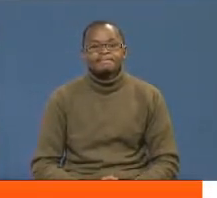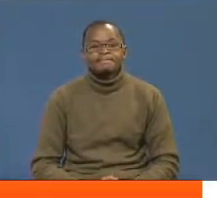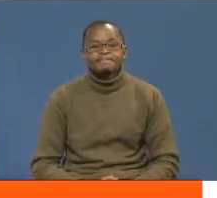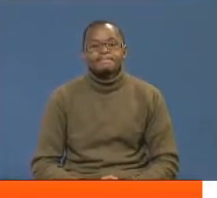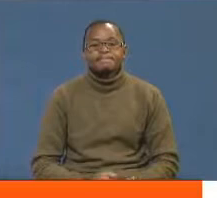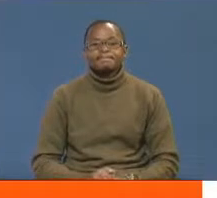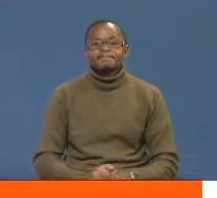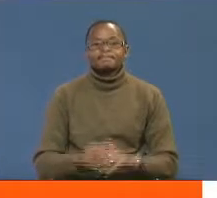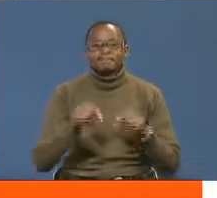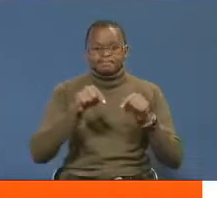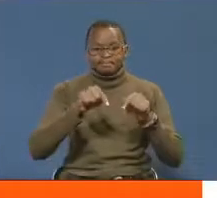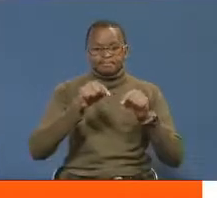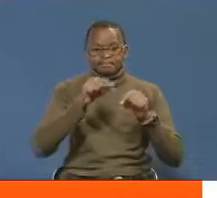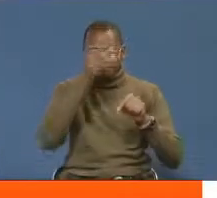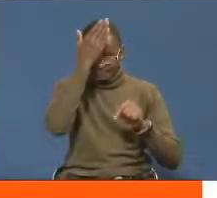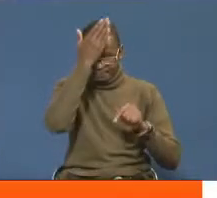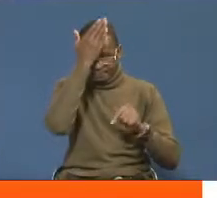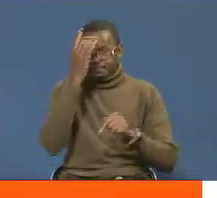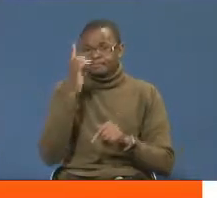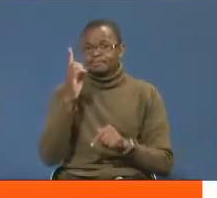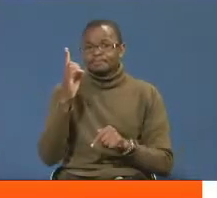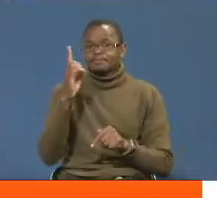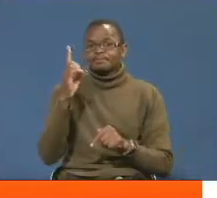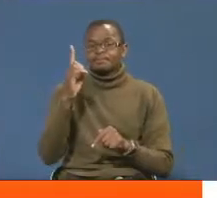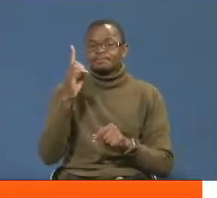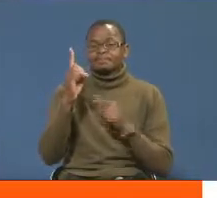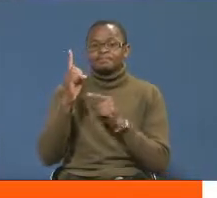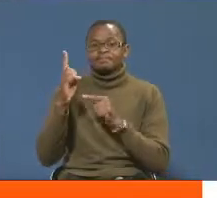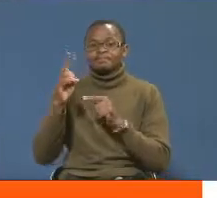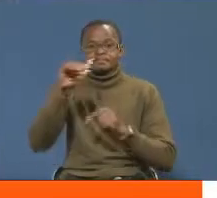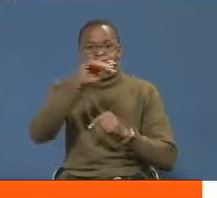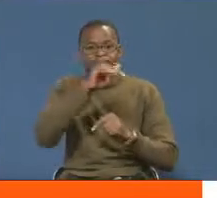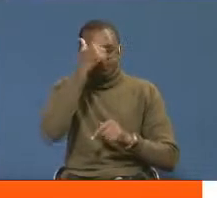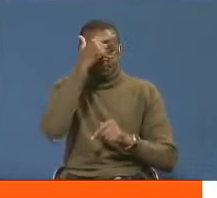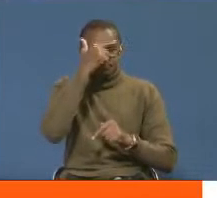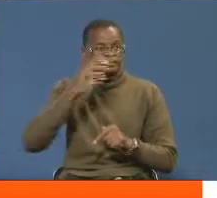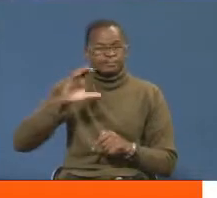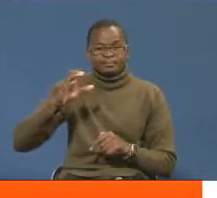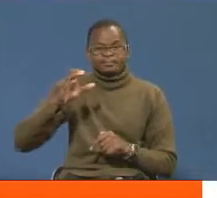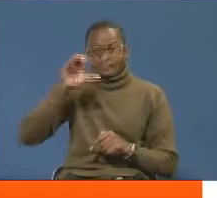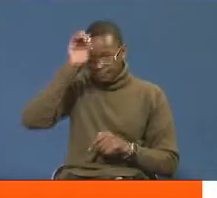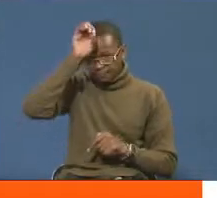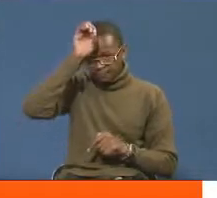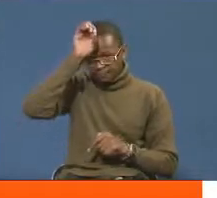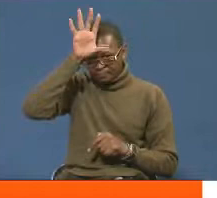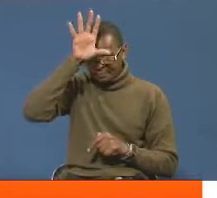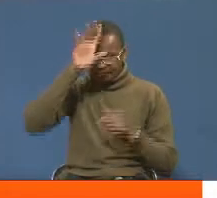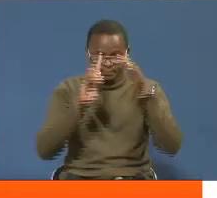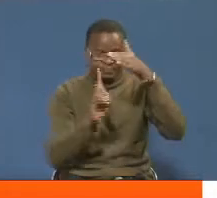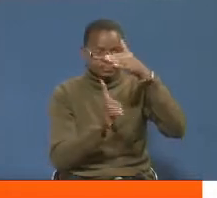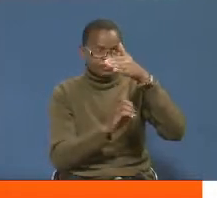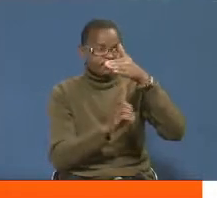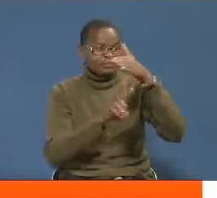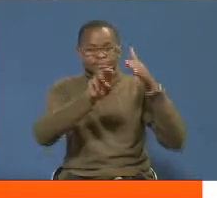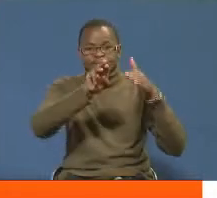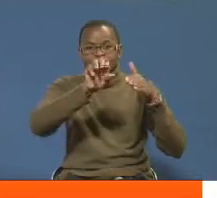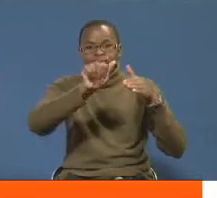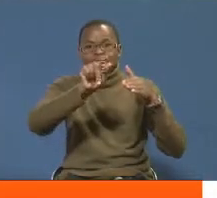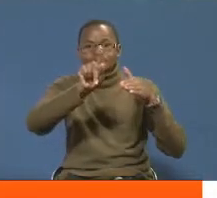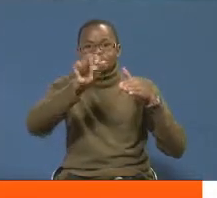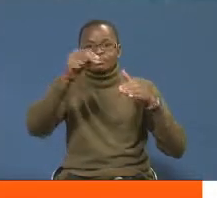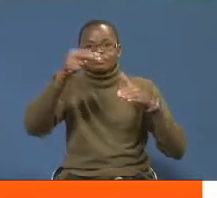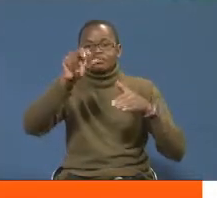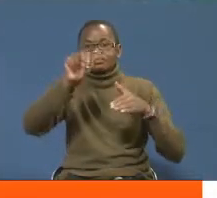Mapima jumatatu wakikagua mashihine ya mitiani katike niulathika kaunche kiambu. Waziri magoha mewasi